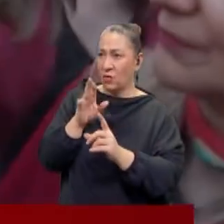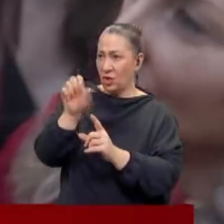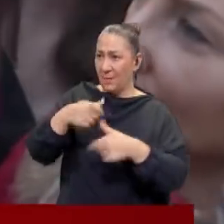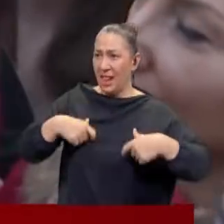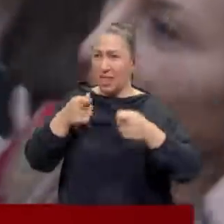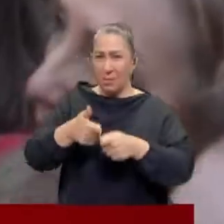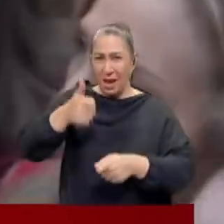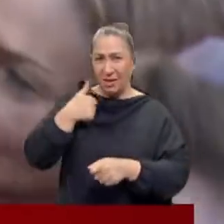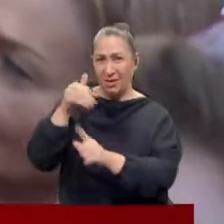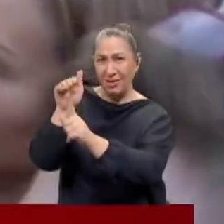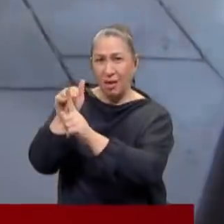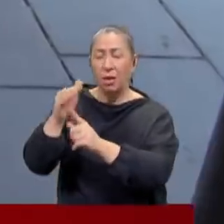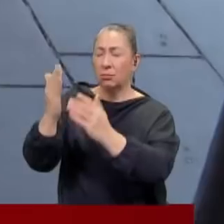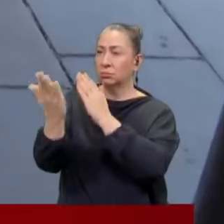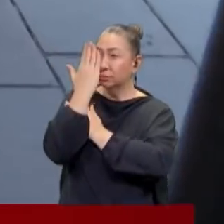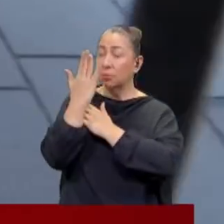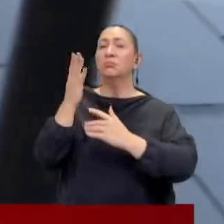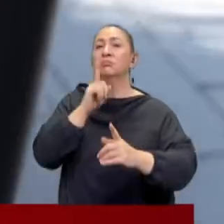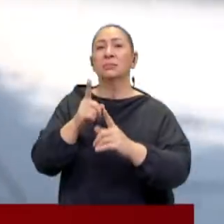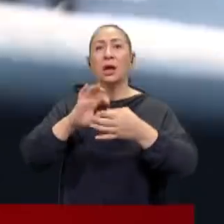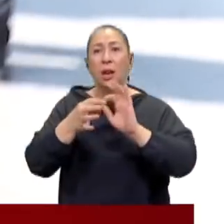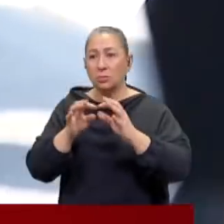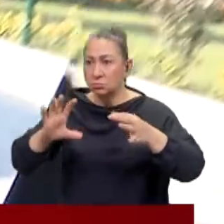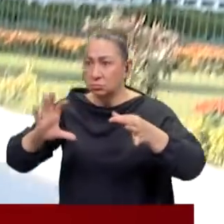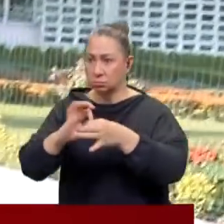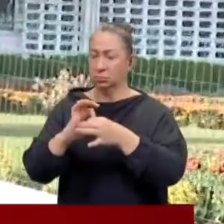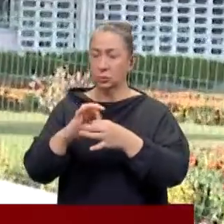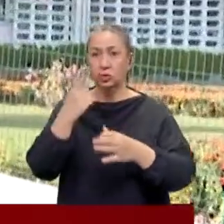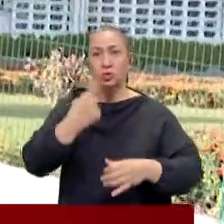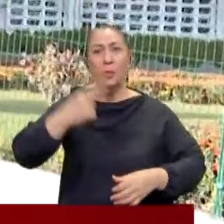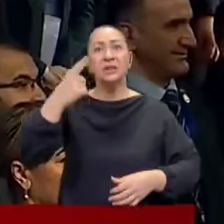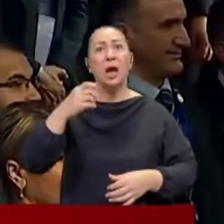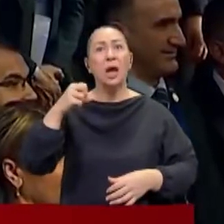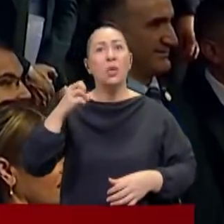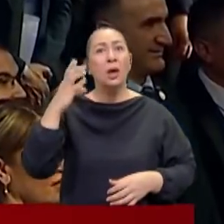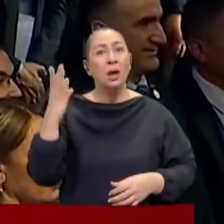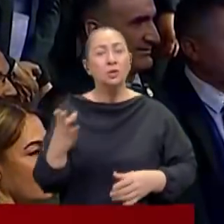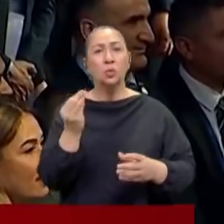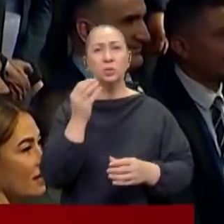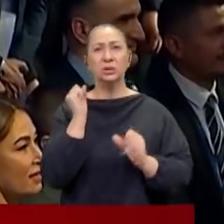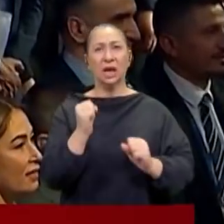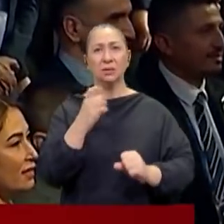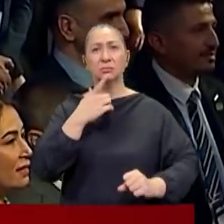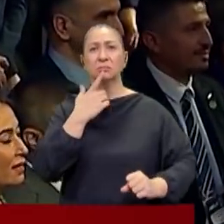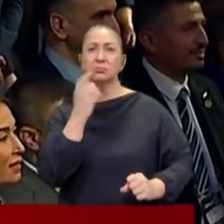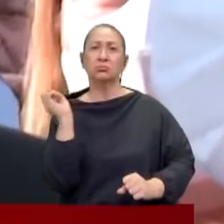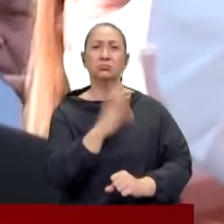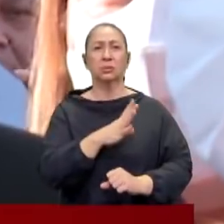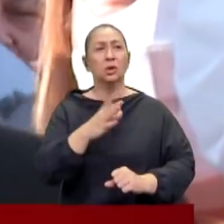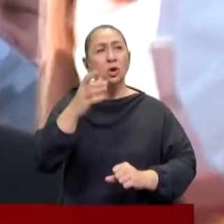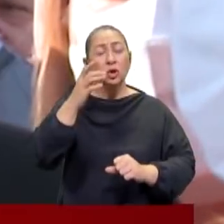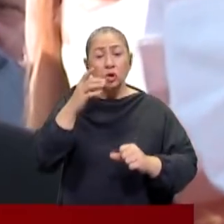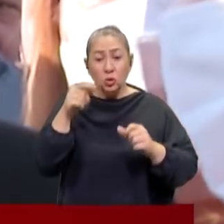Bakanlığı'nın kapısında aldı soluğu. O ziyaret öncesi kapıya kilit vurulurken Cumhurbaşkanı Erdoğan da çok sert sözlerle hedefe aldı CHP liderini.